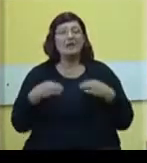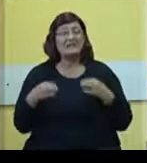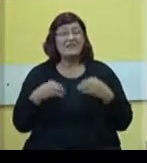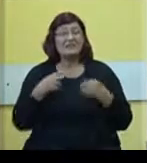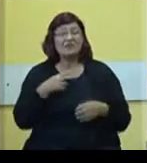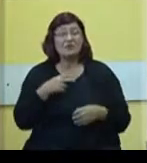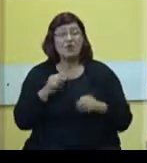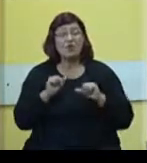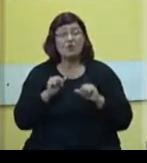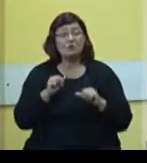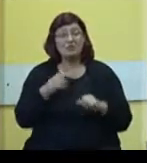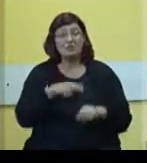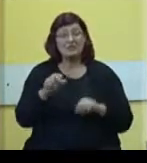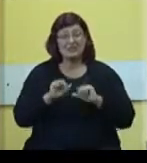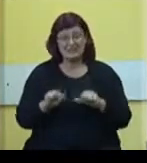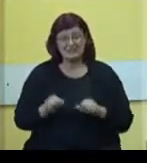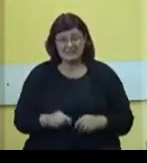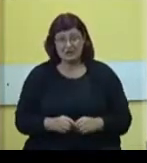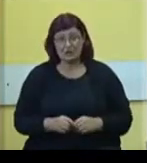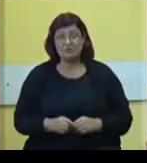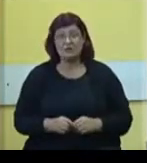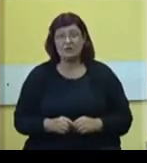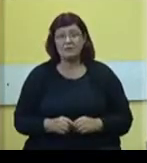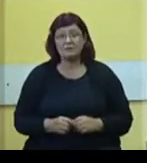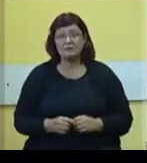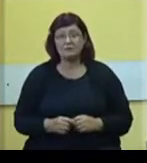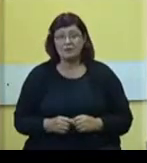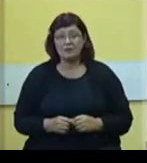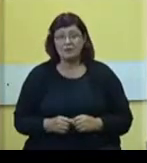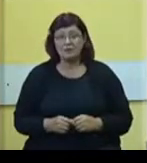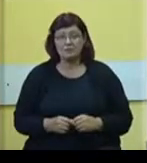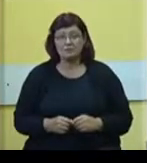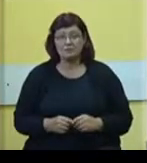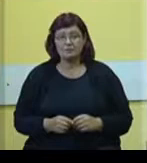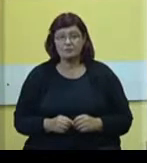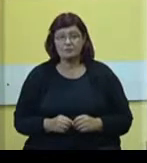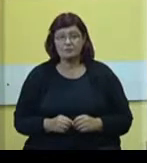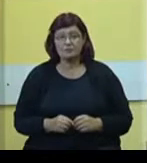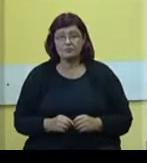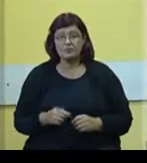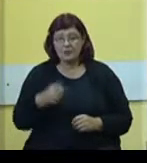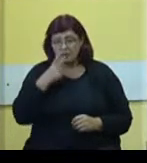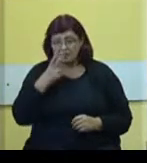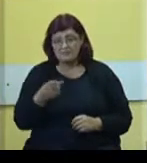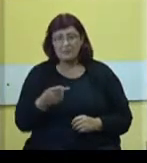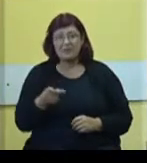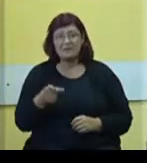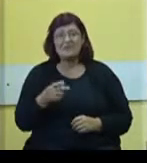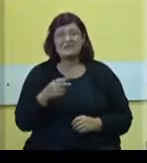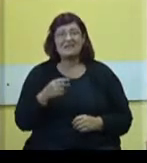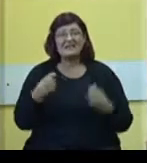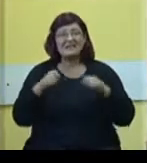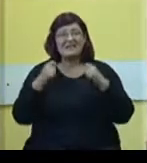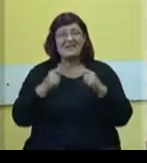socijalna zaštita 9,69%, itd., itd., itd. Pogledamo izgradnju Žeželjevog